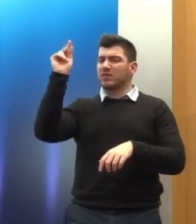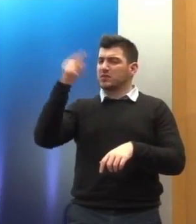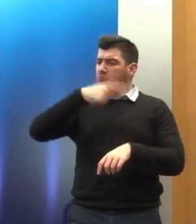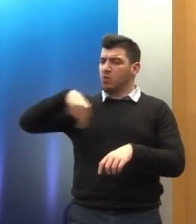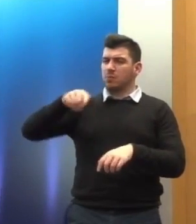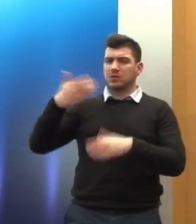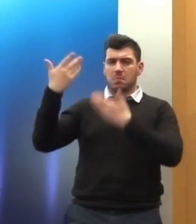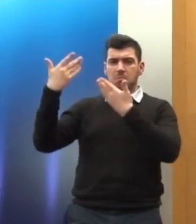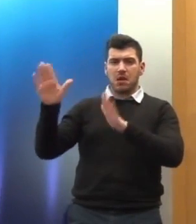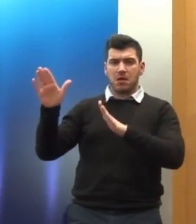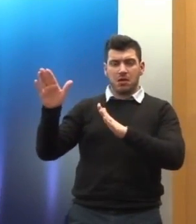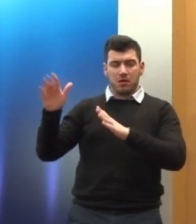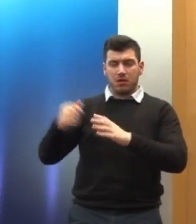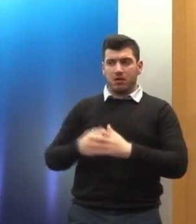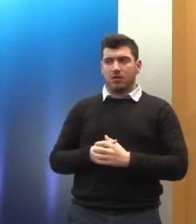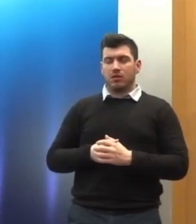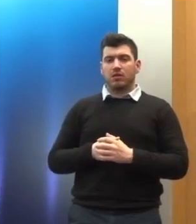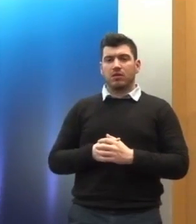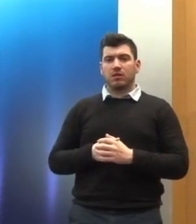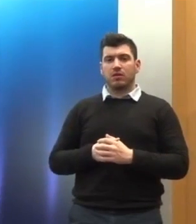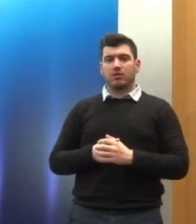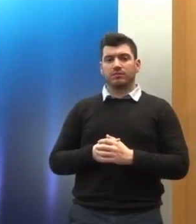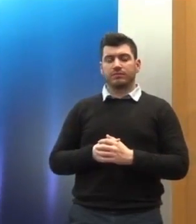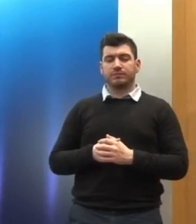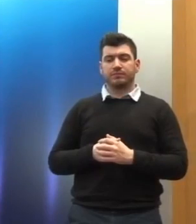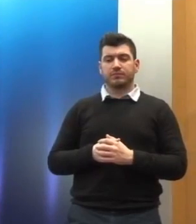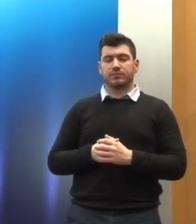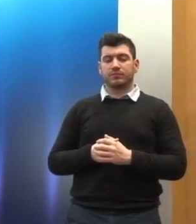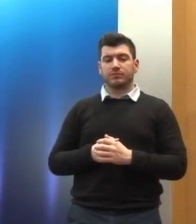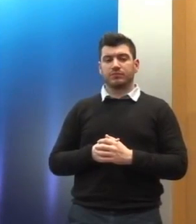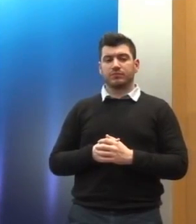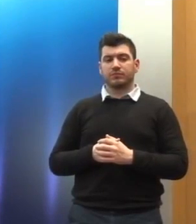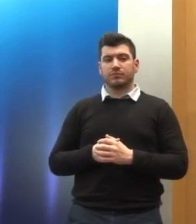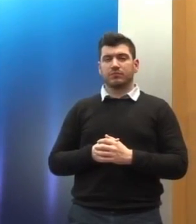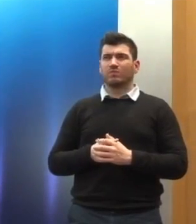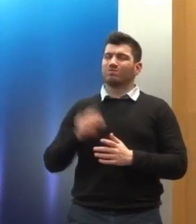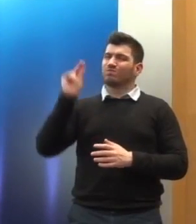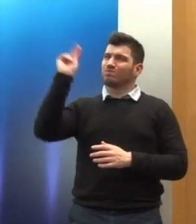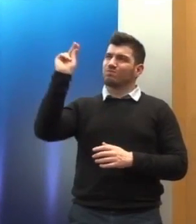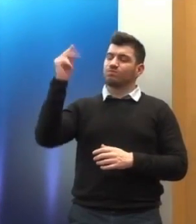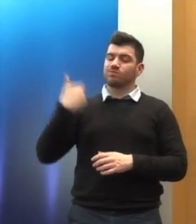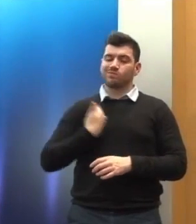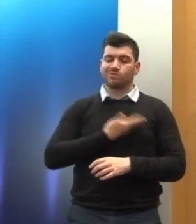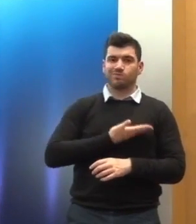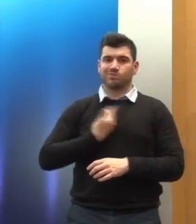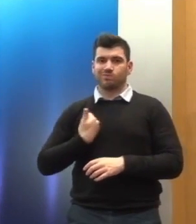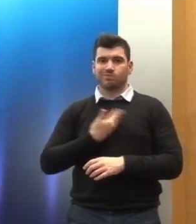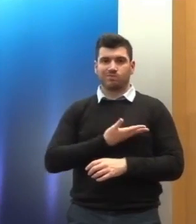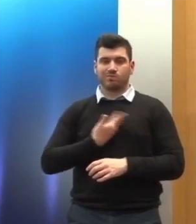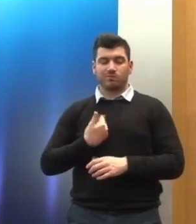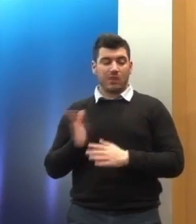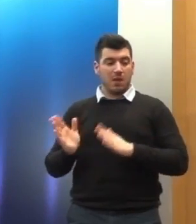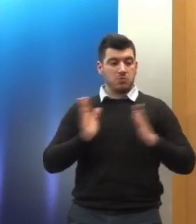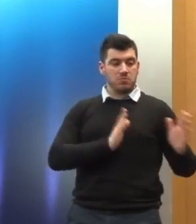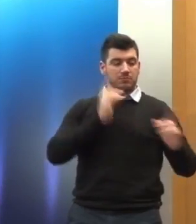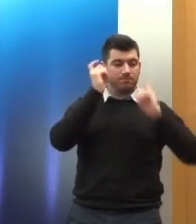συστάσεων των διεθνών οργάνων με μια ανάμεικτη προσδοκία. Από τη μία θεωρώ, όπως